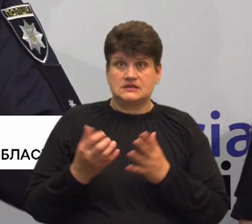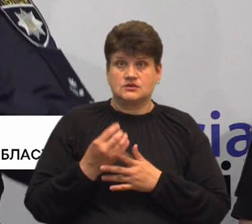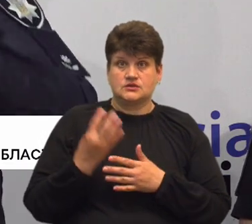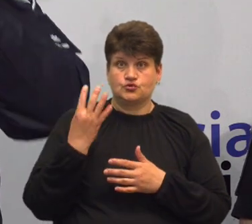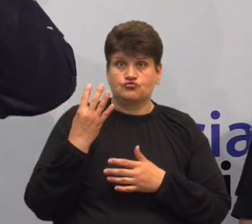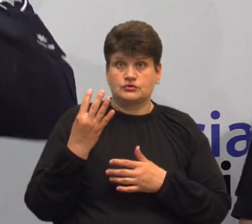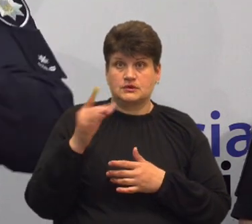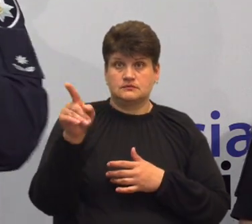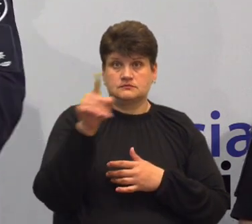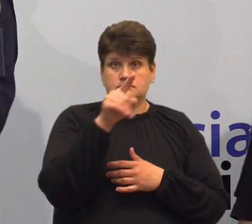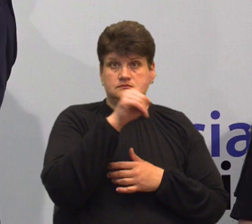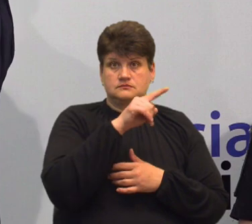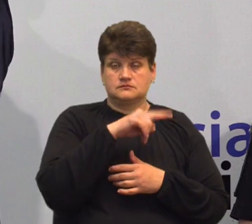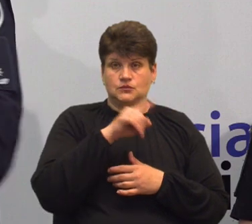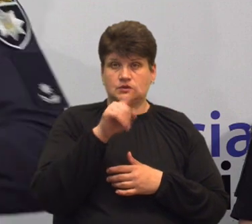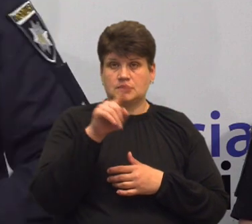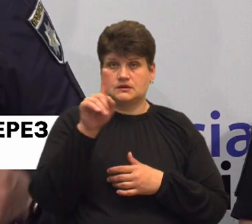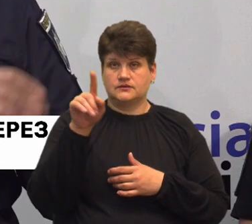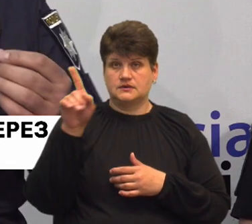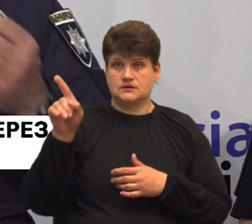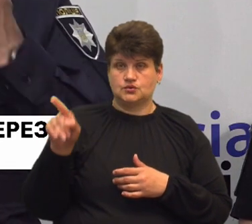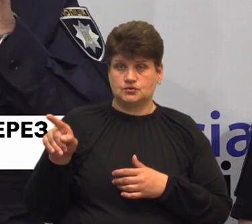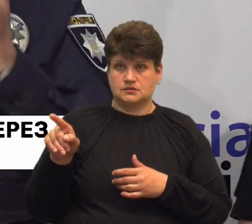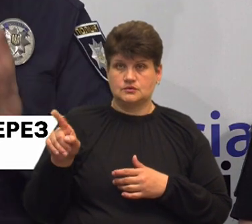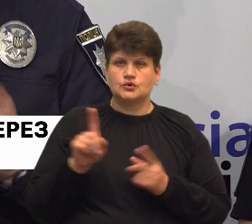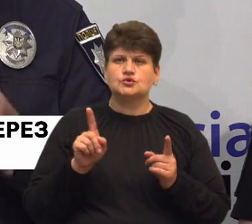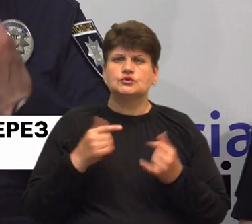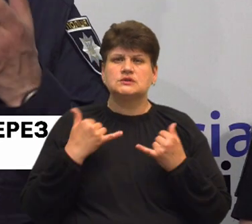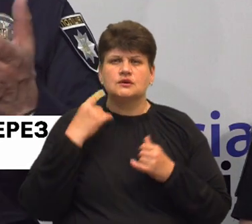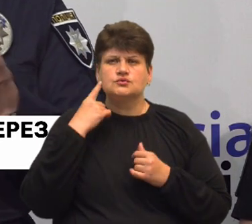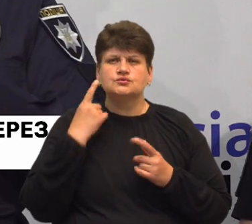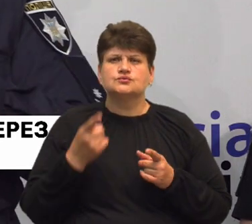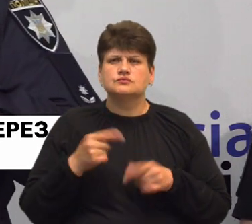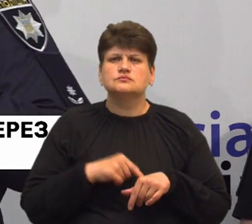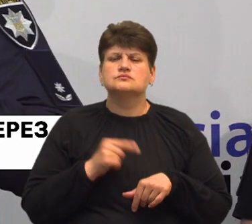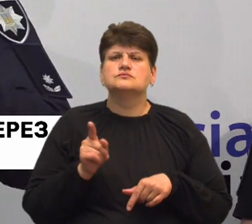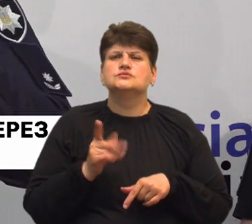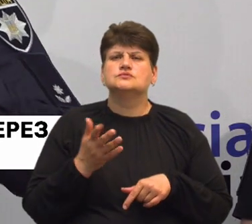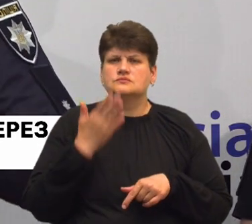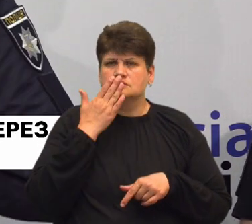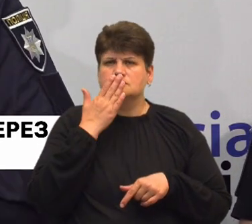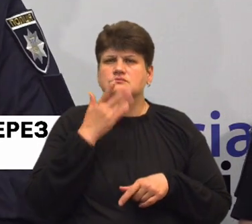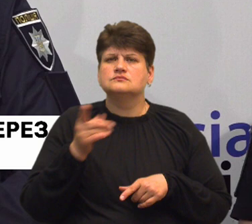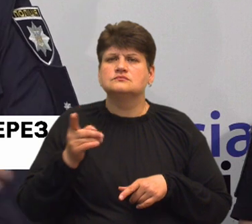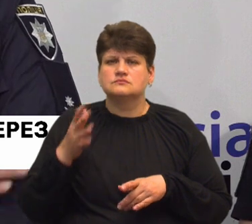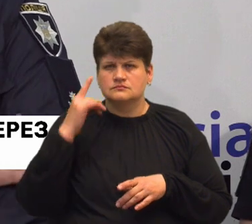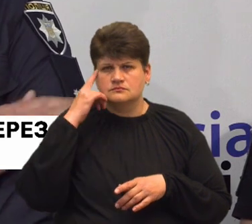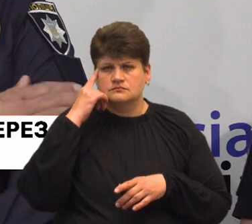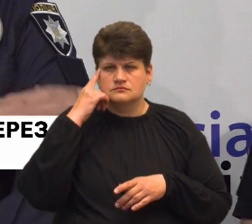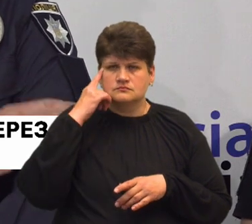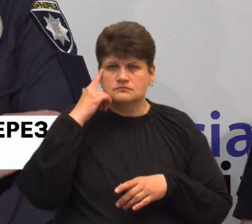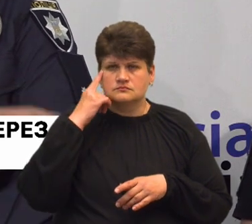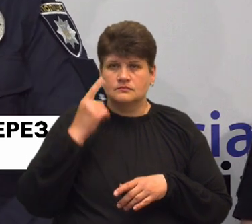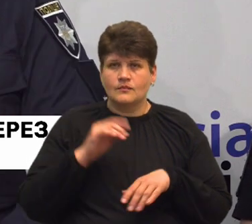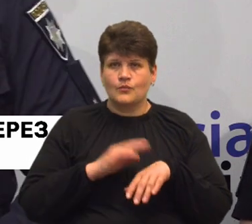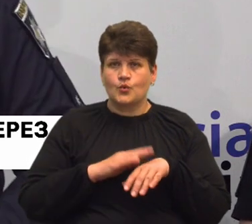предмети, оглянули. Один предмет, другий, третій. Що я зараз чую, відчуваю, який запах відчуваю. Сконцентрувалися, так? Постукалися